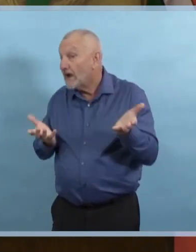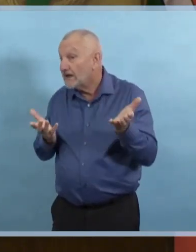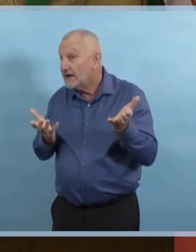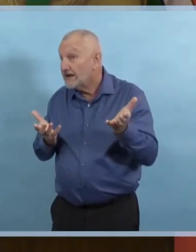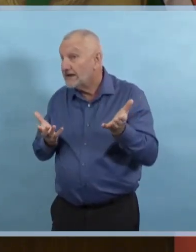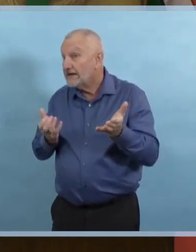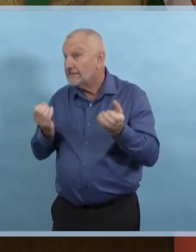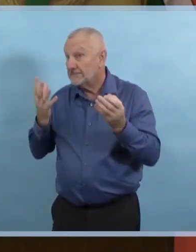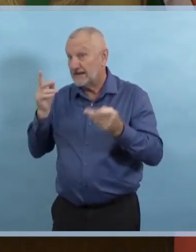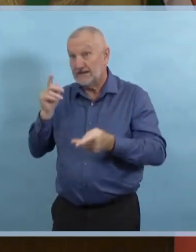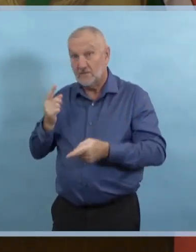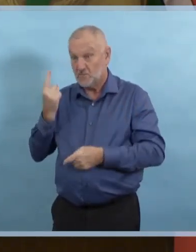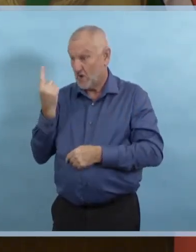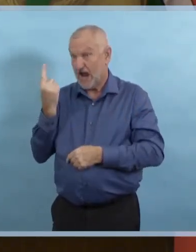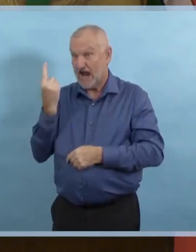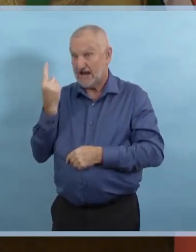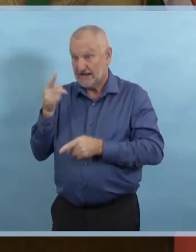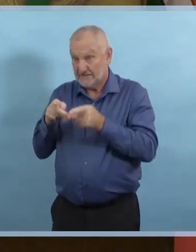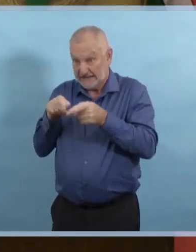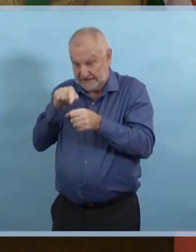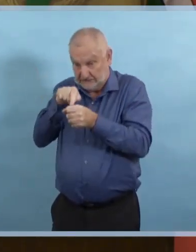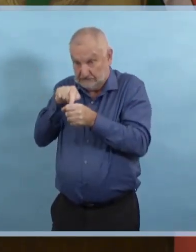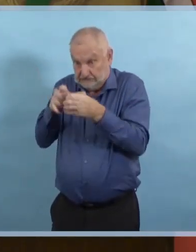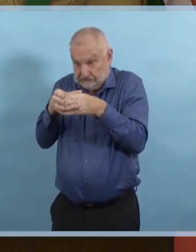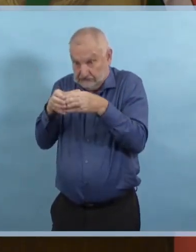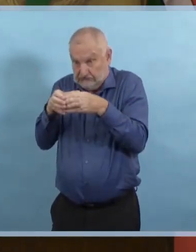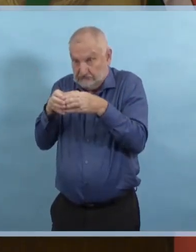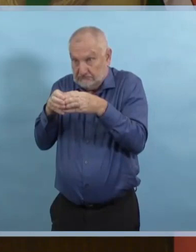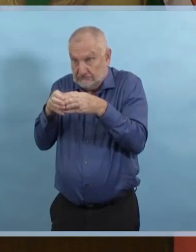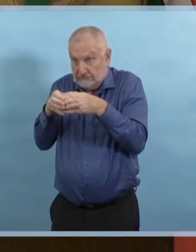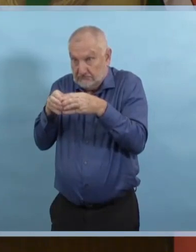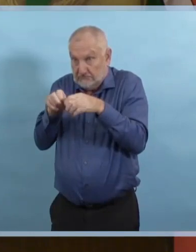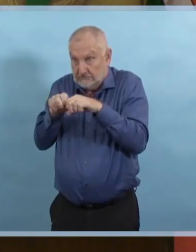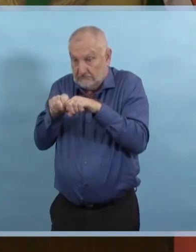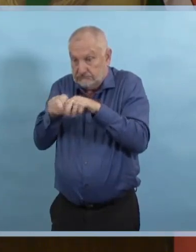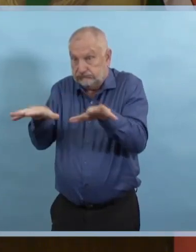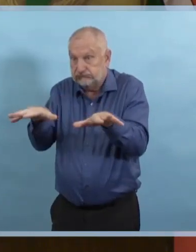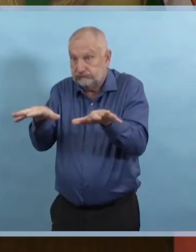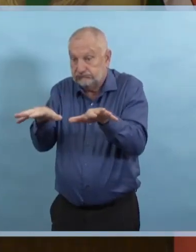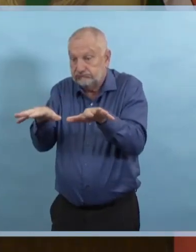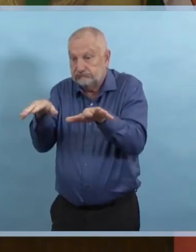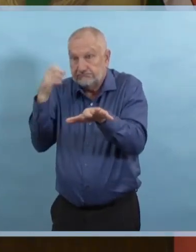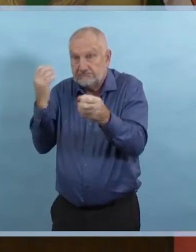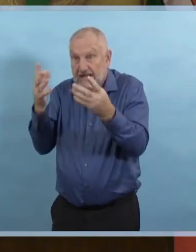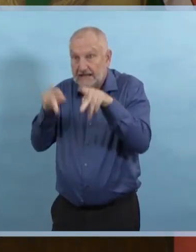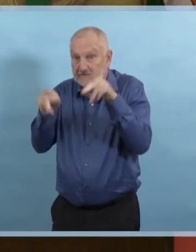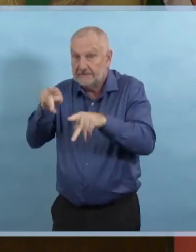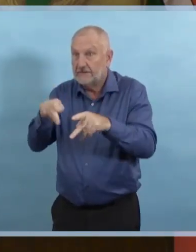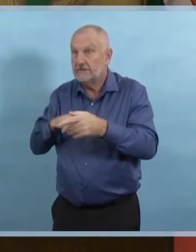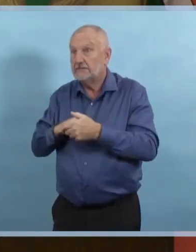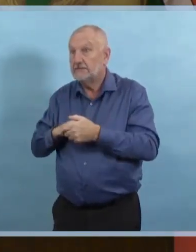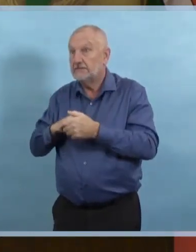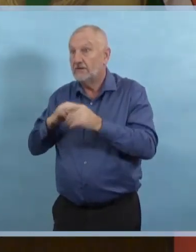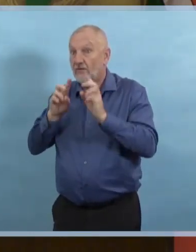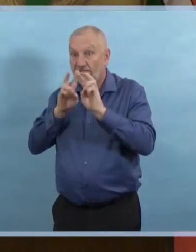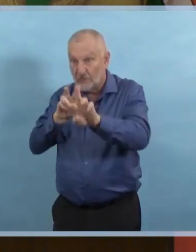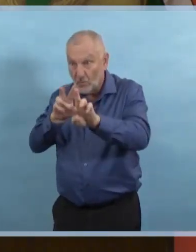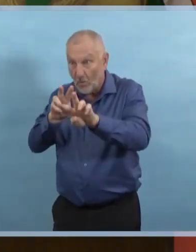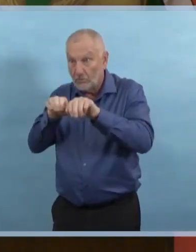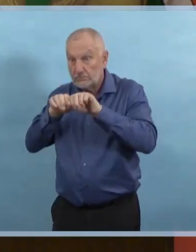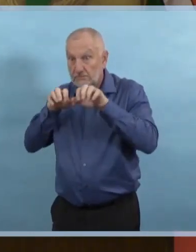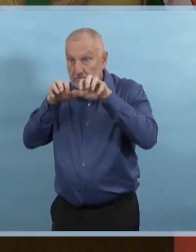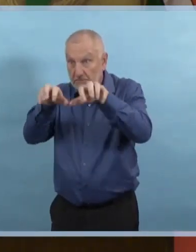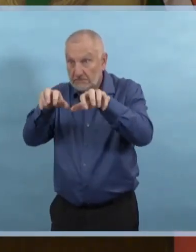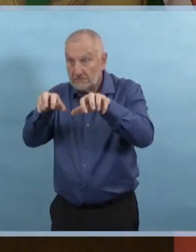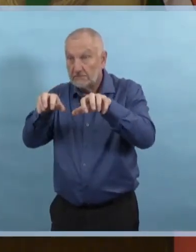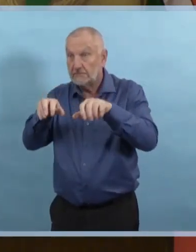funérailles avec beaucoup de participants, ce qui a porté à avoir un grand nombre de contacts proches et de cas. Nous savons que les temps sont